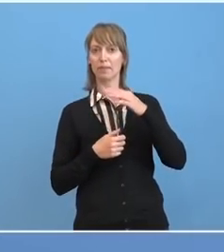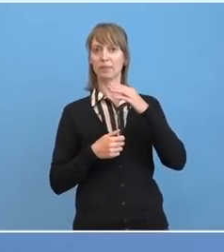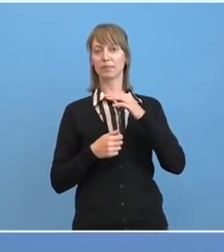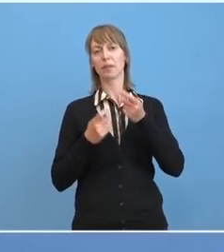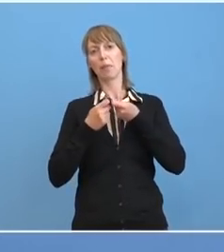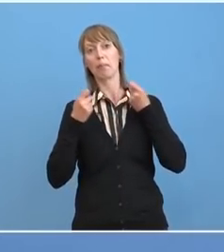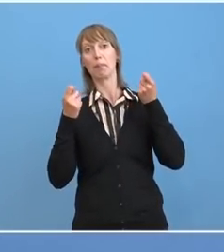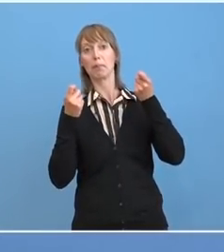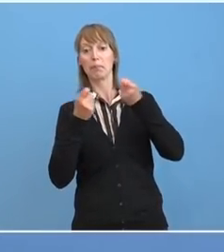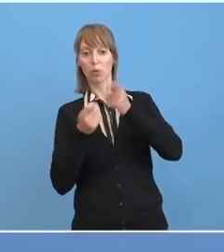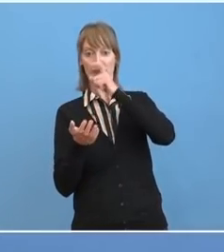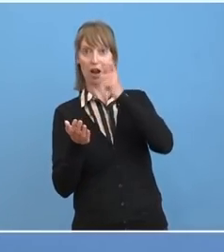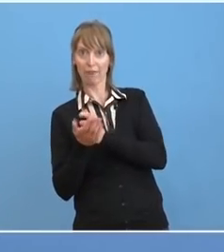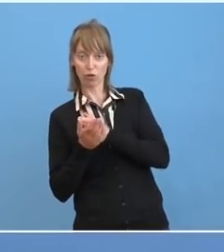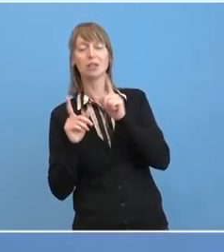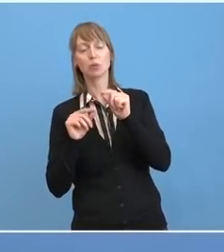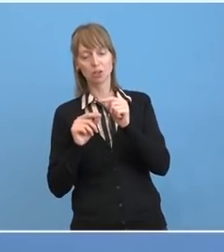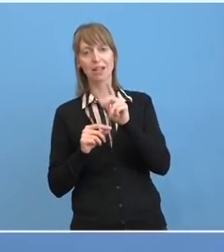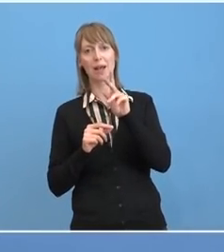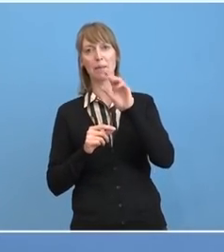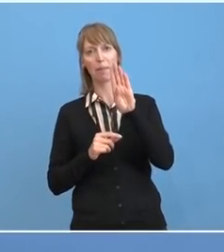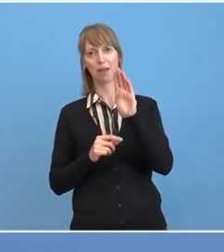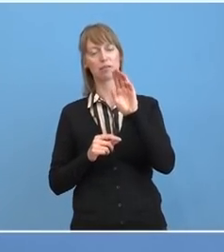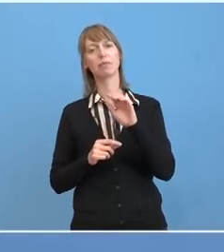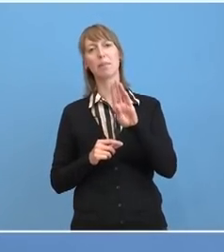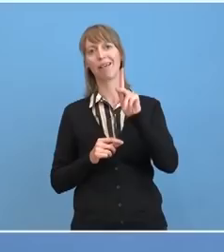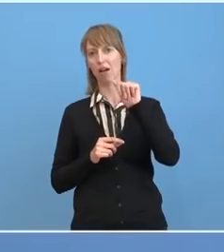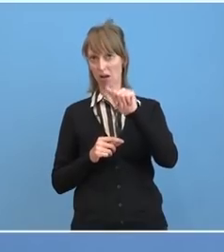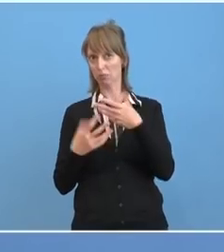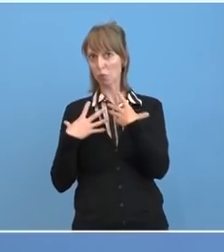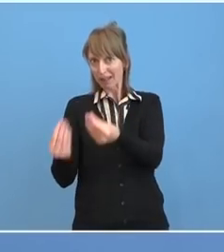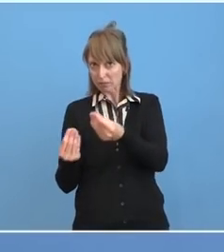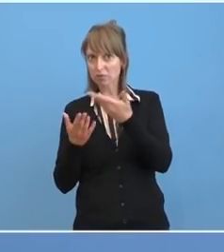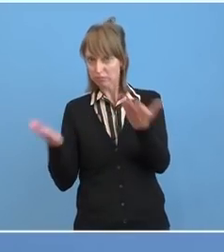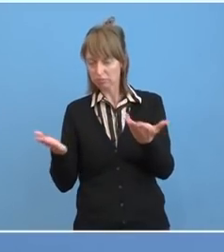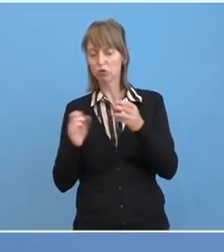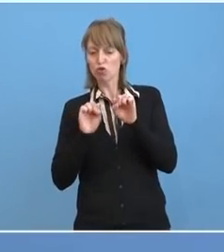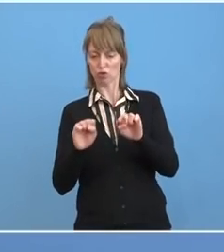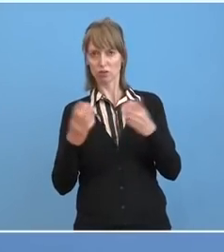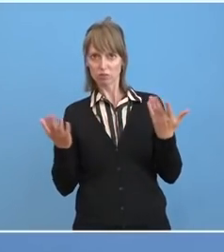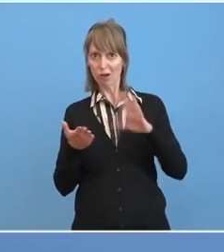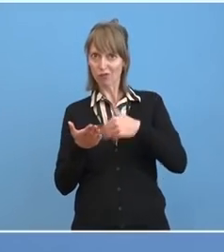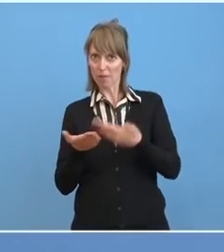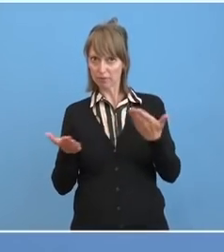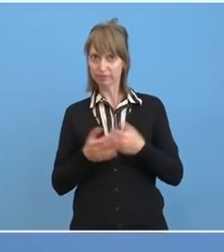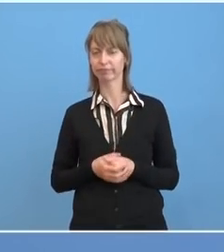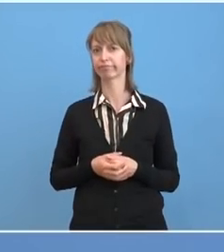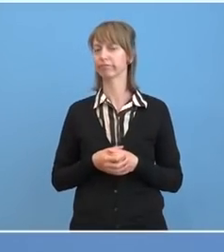sprich des BKA, gemacht werden muss. Jetzt bin ich bei Herrn Daves, wenn es gerade passt.